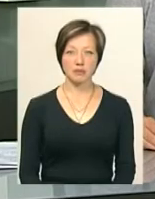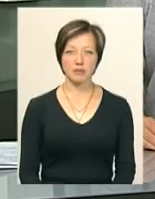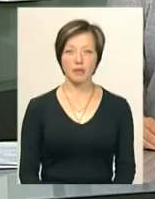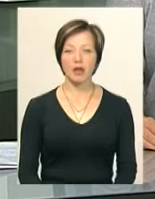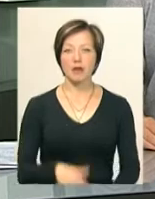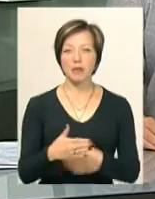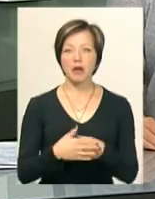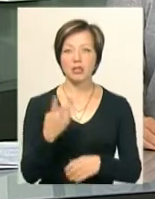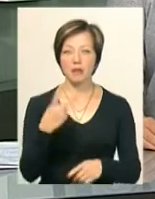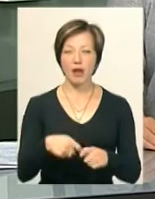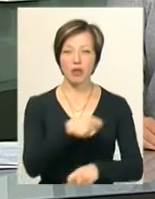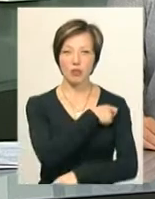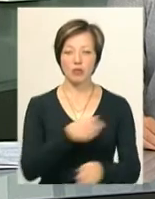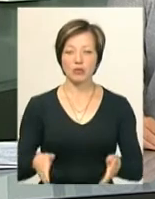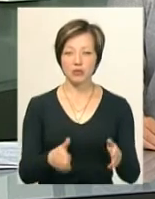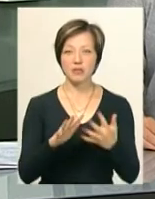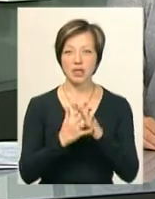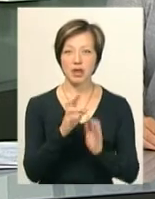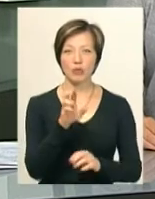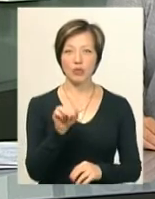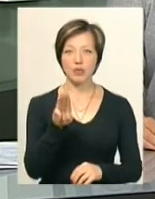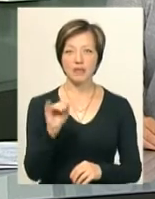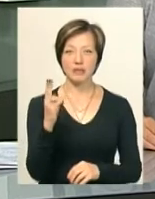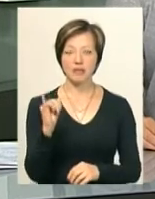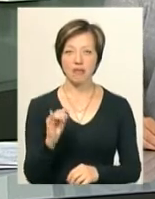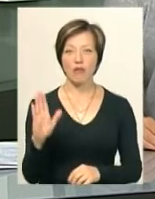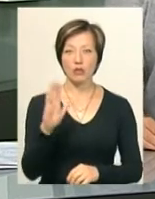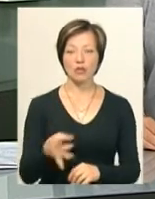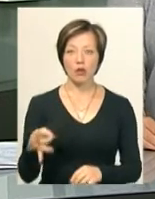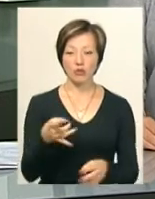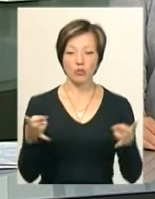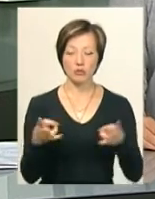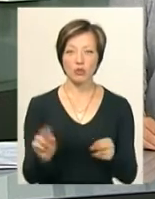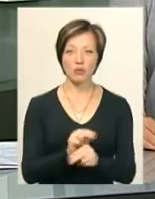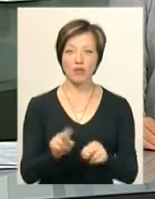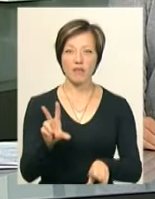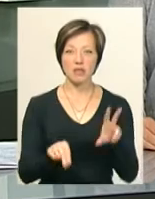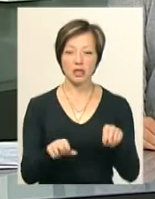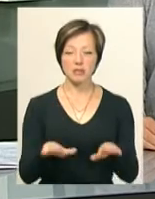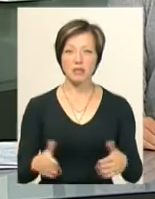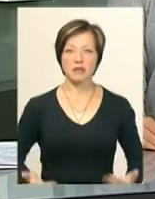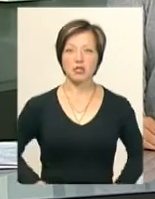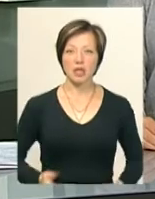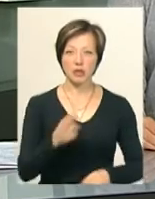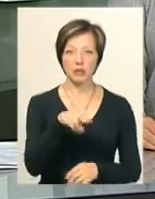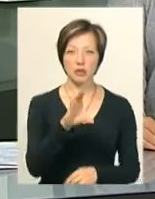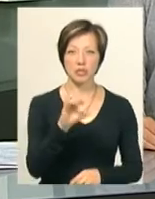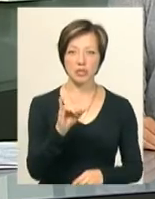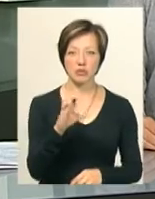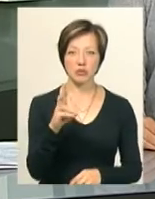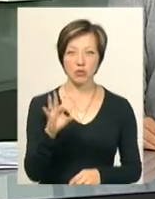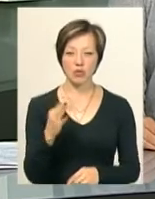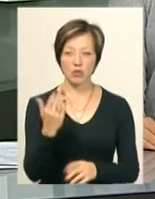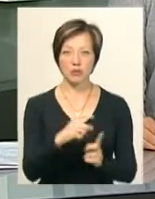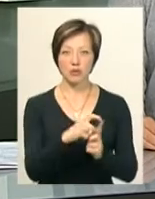Майже два кілометри дороги у селі Бутівці Волочиського району потребують ремонту. Так вважає місцевий житель Дмитро Сиско. За його словами,